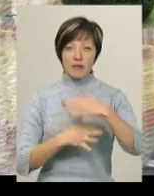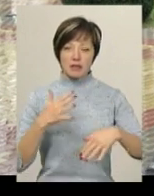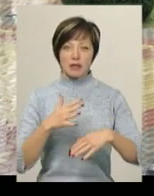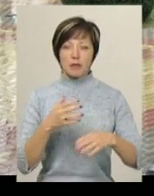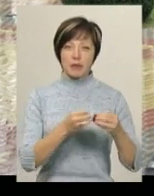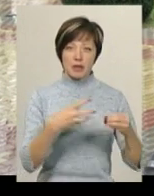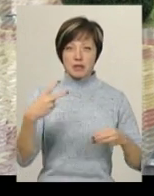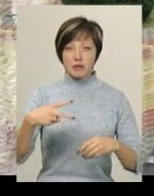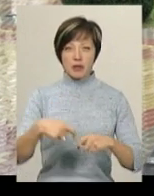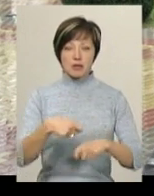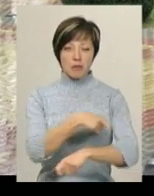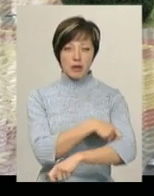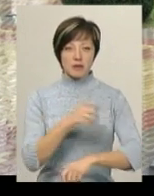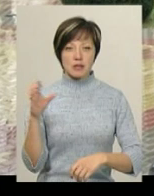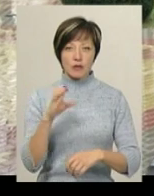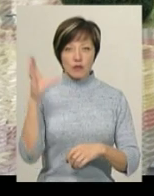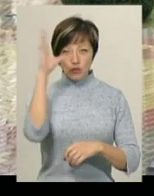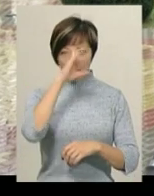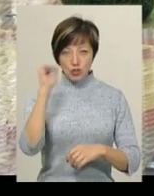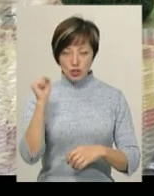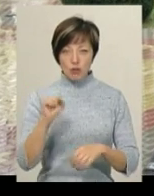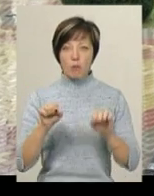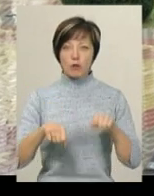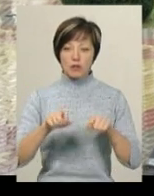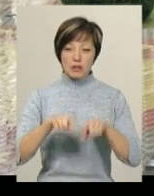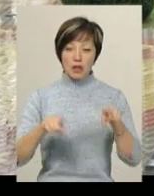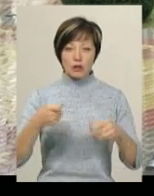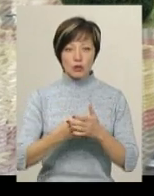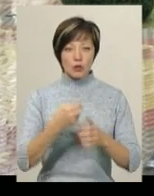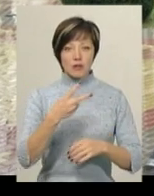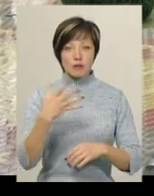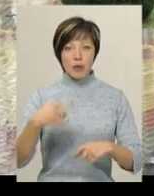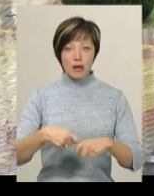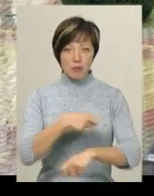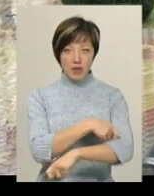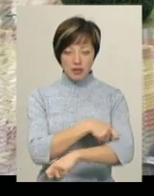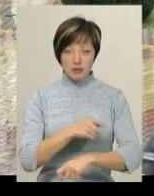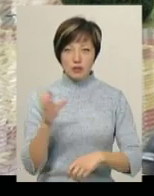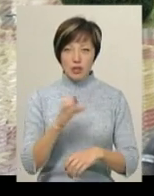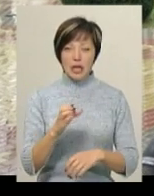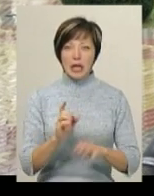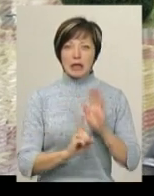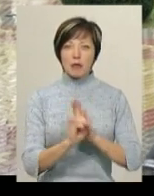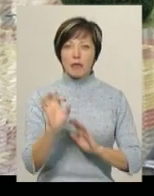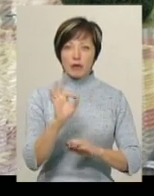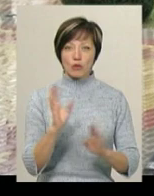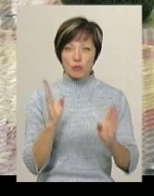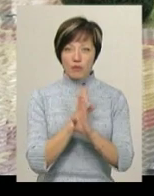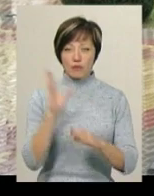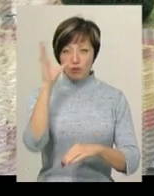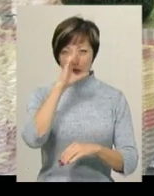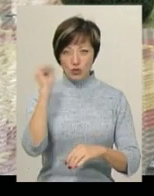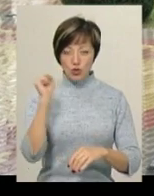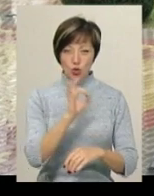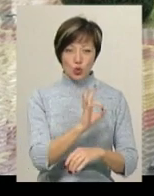15-20 метрів за секунду, вночі, можливо, подекуди до 25 метрів за секунду. Температура повітря вночі в